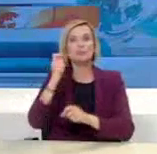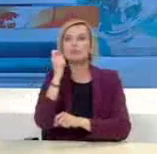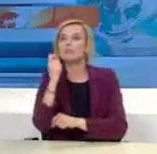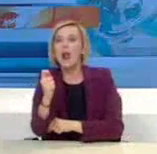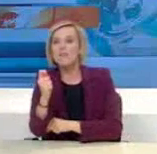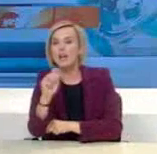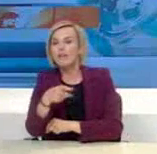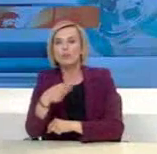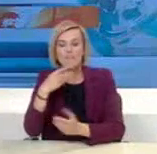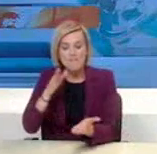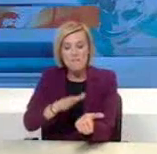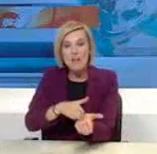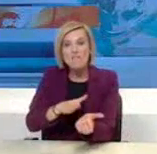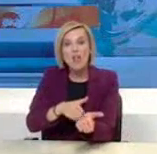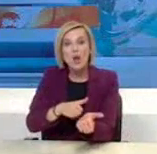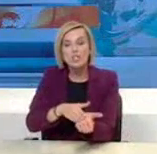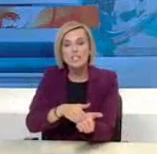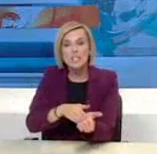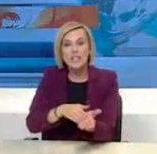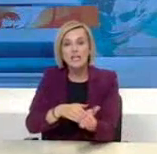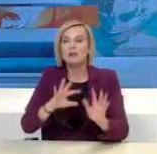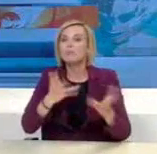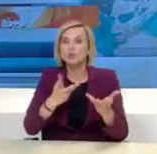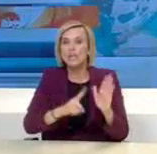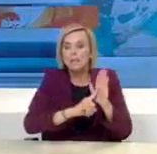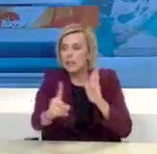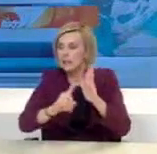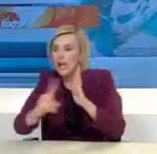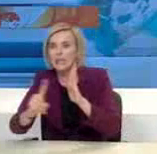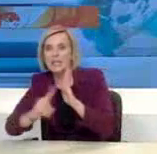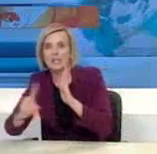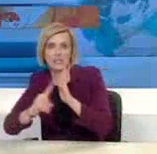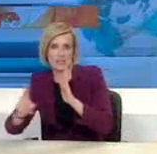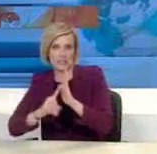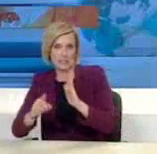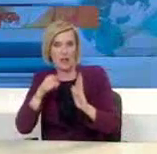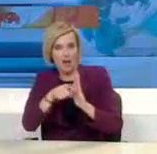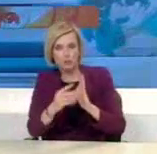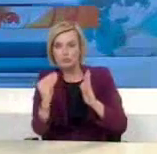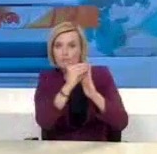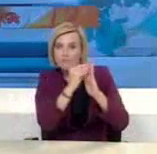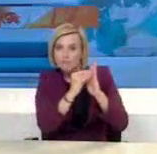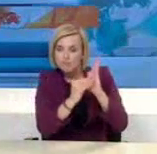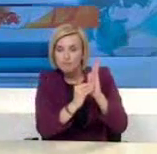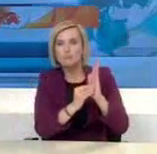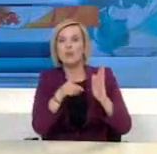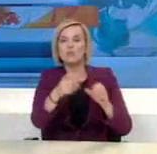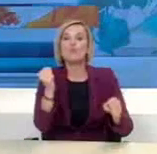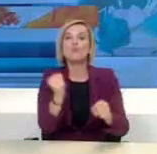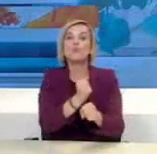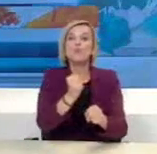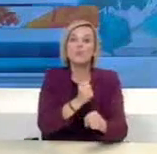εργαζόμενους. Για τις ανάγκες των περιορισμένων μετακινήσεων, η βεβαίωση τύπου α αφορά μετακινήσεις εργαζομένων,